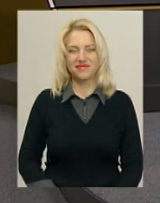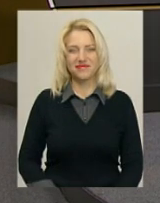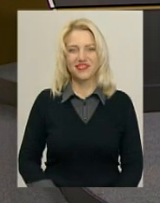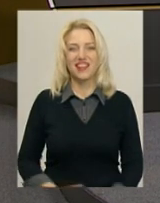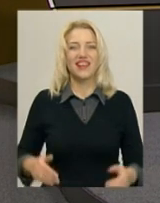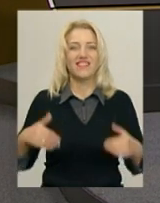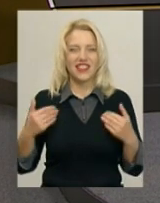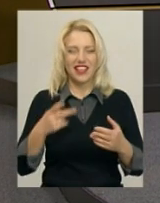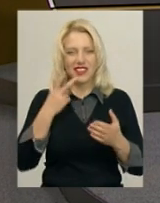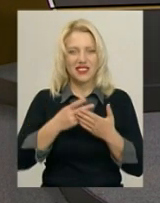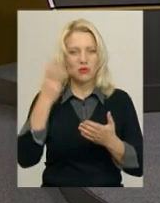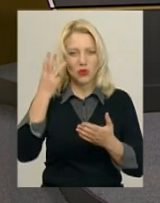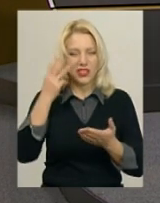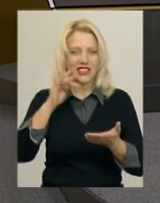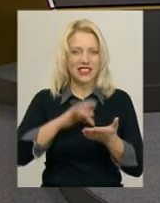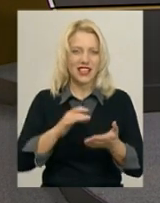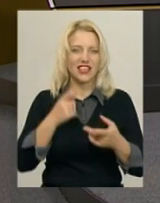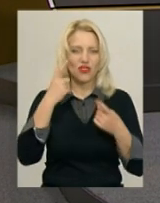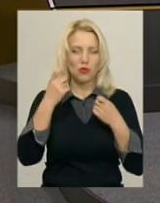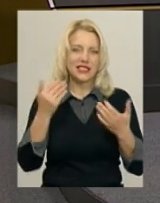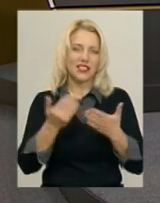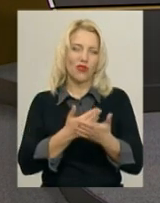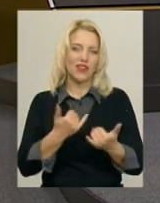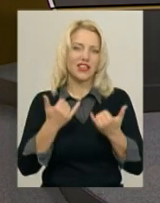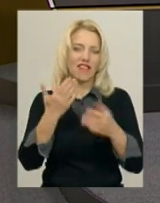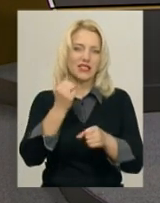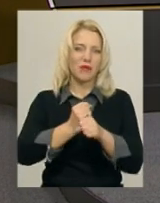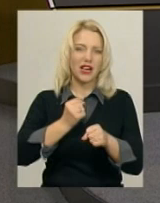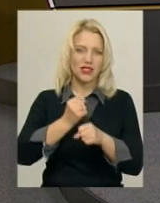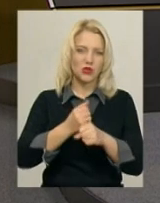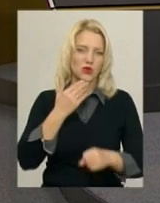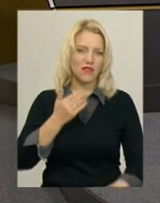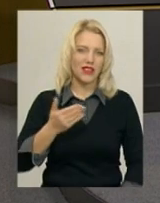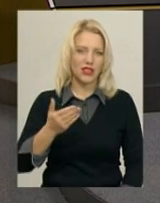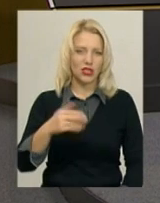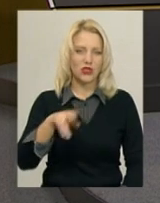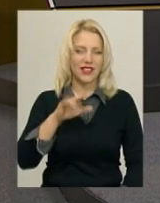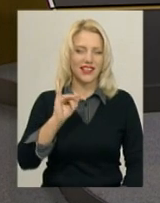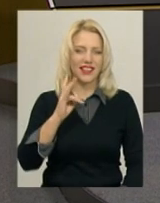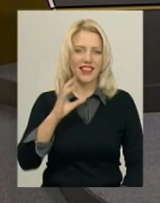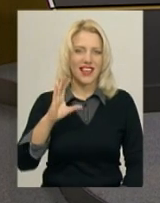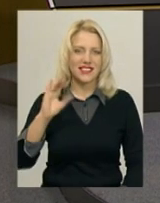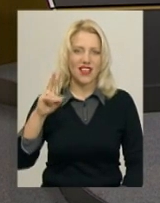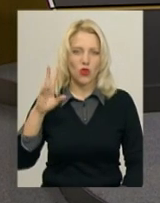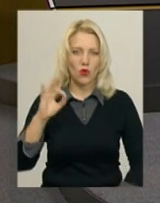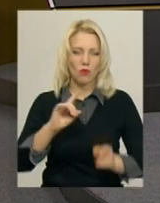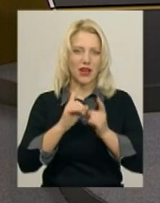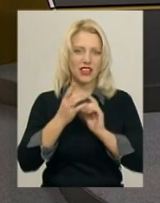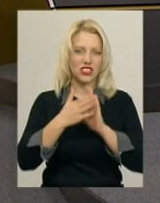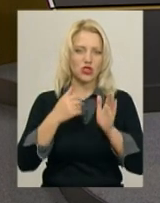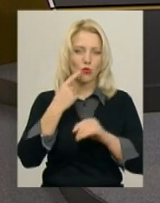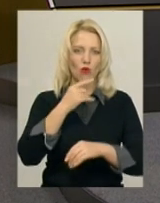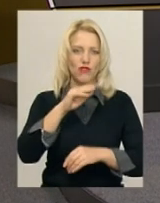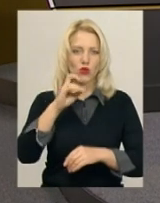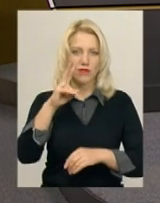Вітаю, в ефірі «Поділля Центр» інформаційний випуск новин. У студії для вас працюють ведуча Дарина Денисенко, переклад на жестову мову Оксана